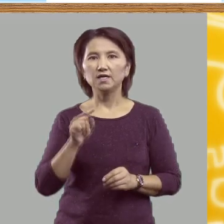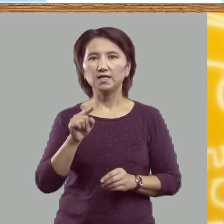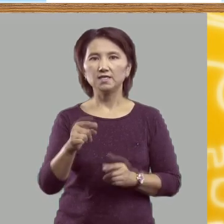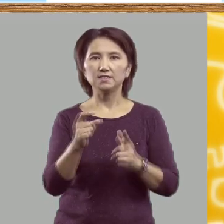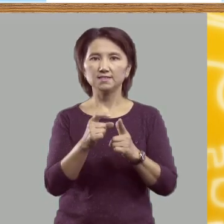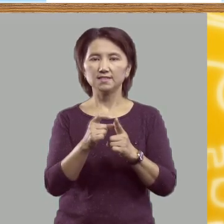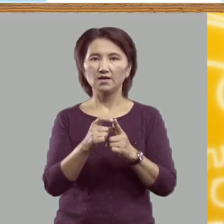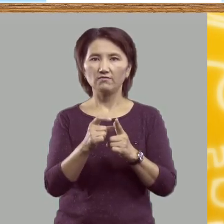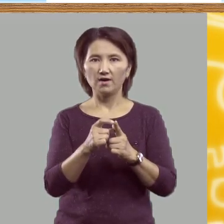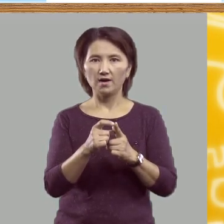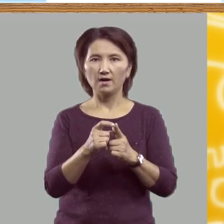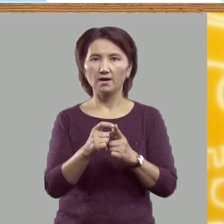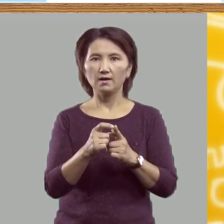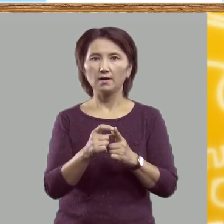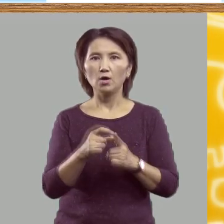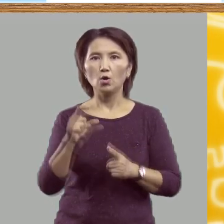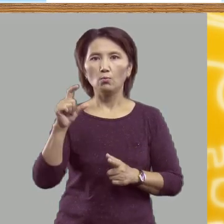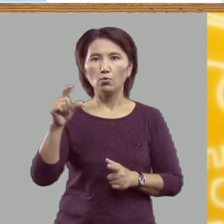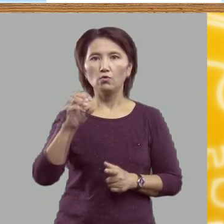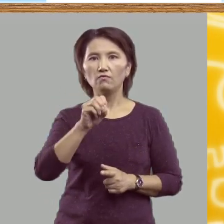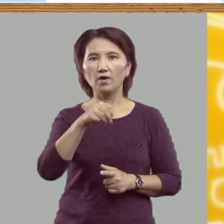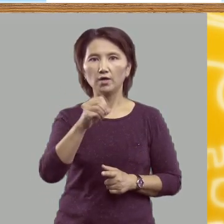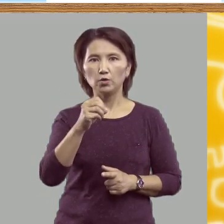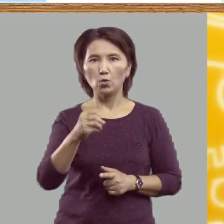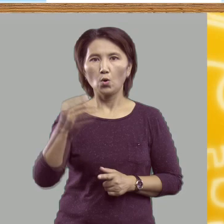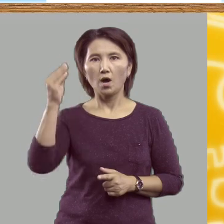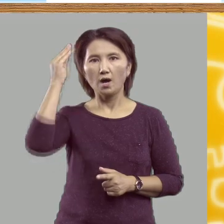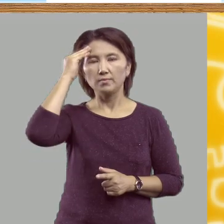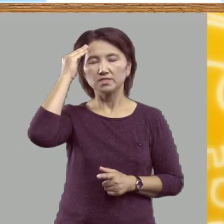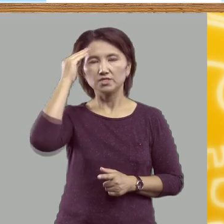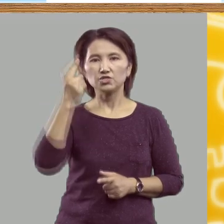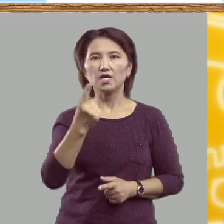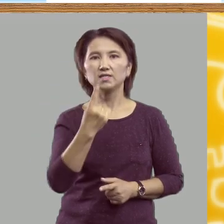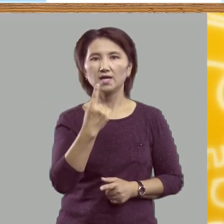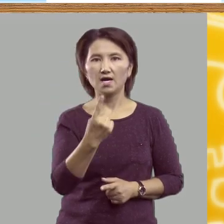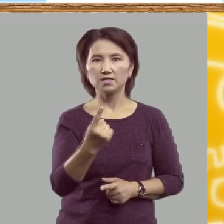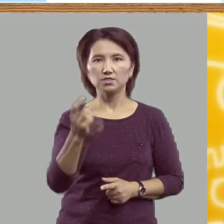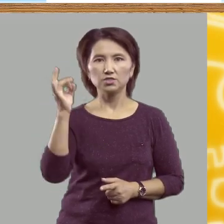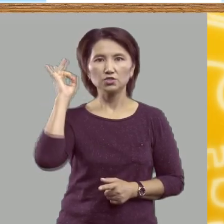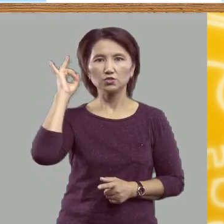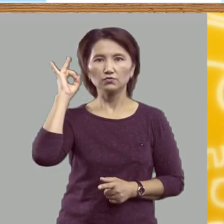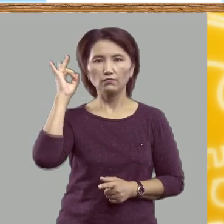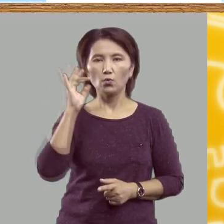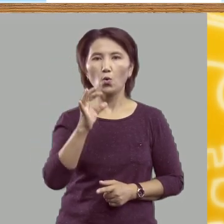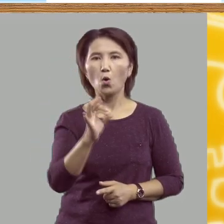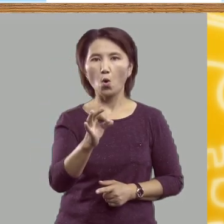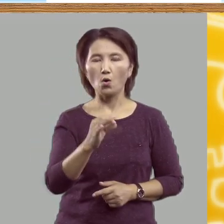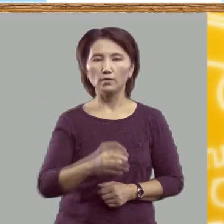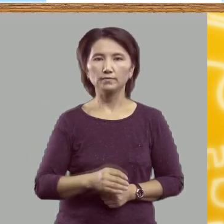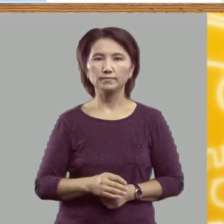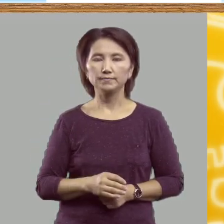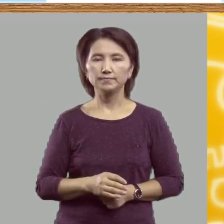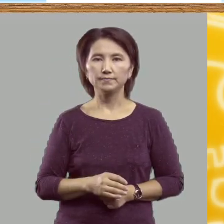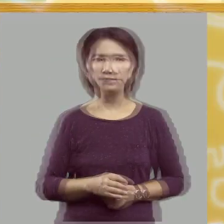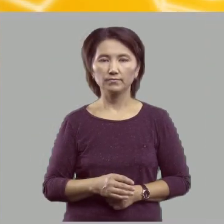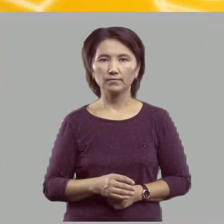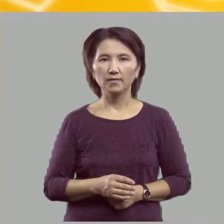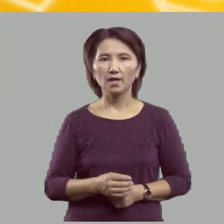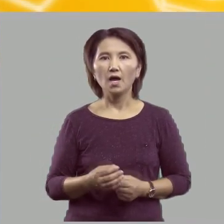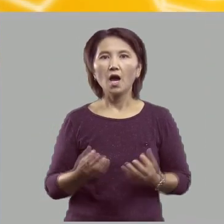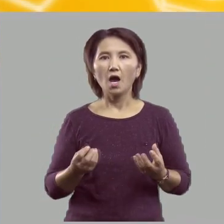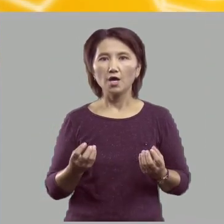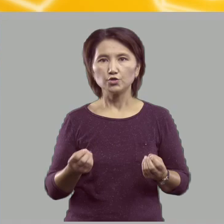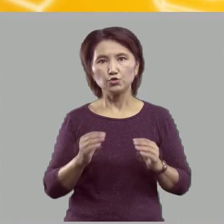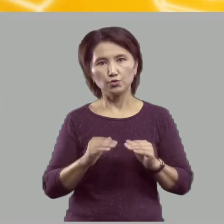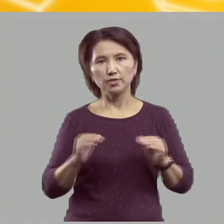словах буква Ё обозначает один звук О. А